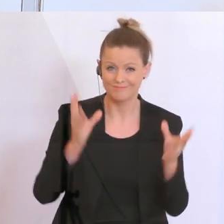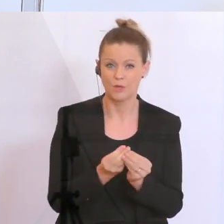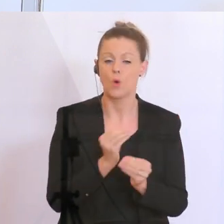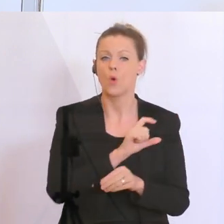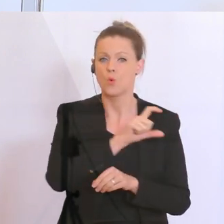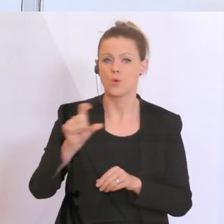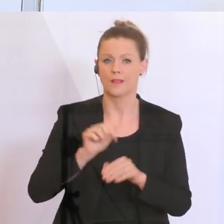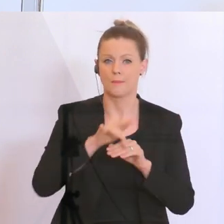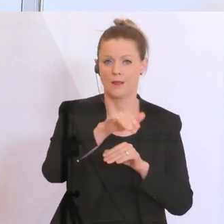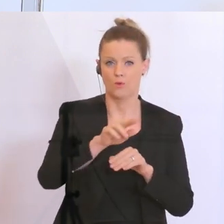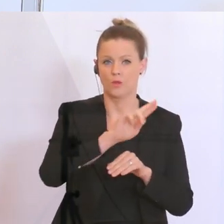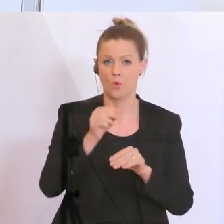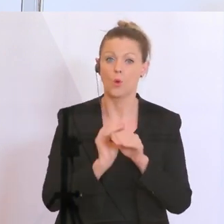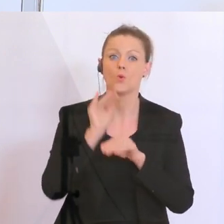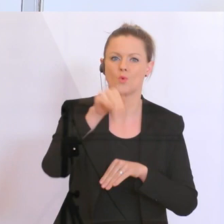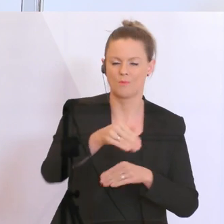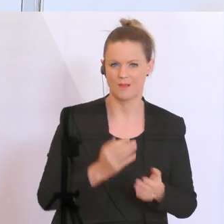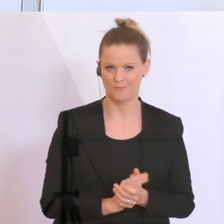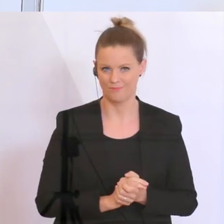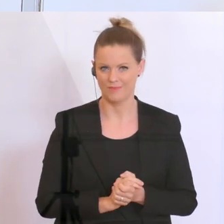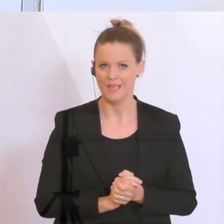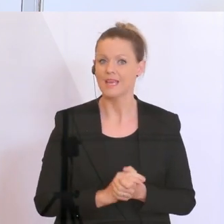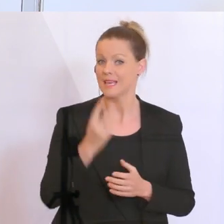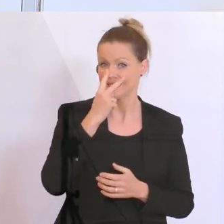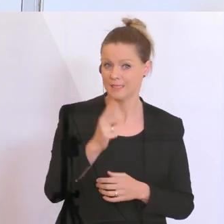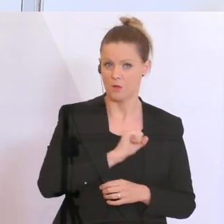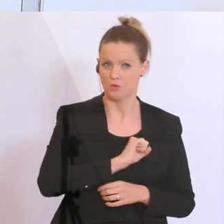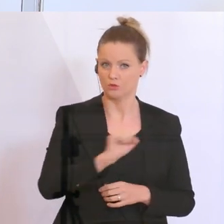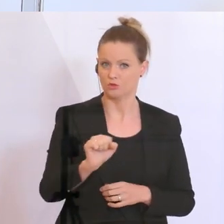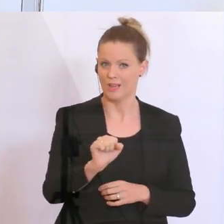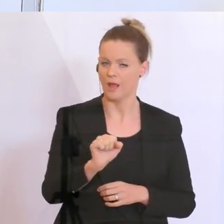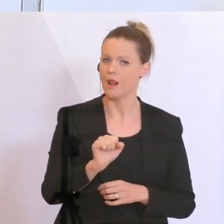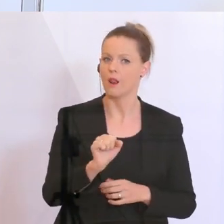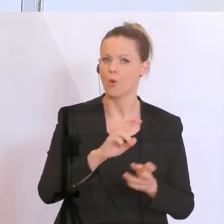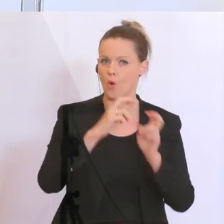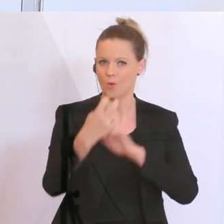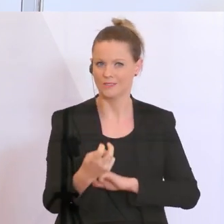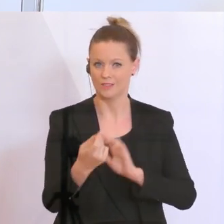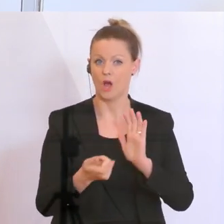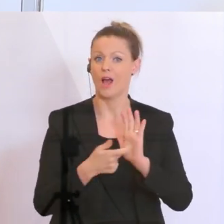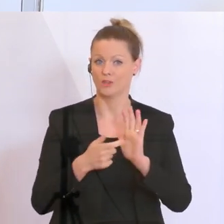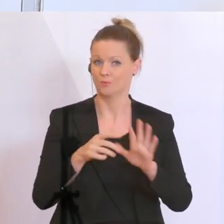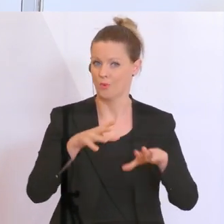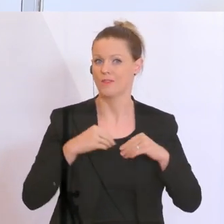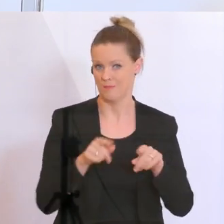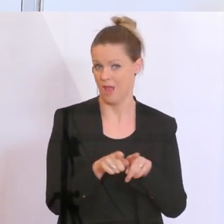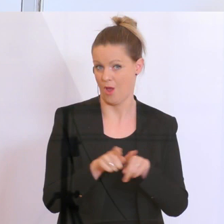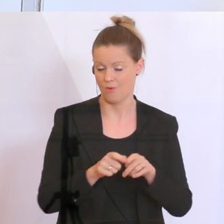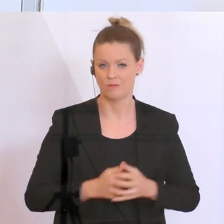Millionen Euro. Hier sieht man, dass das auch sehr rasch und sehr zügig umgesetzt und in Anspruch genommen worden ist.